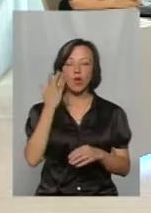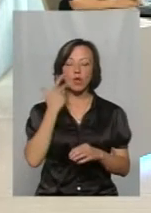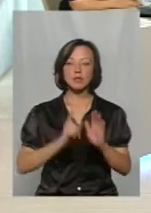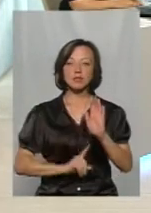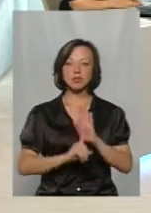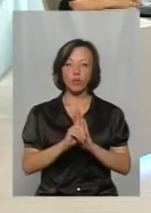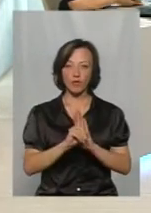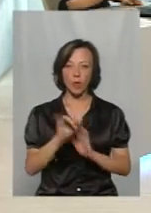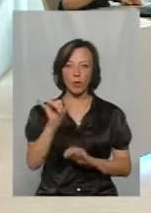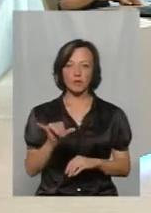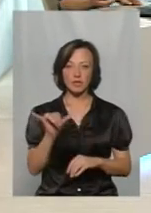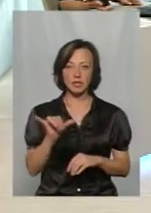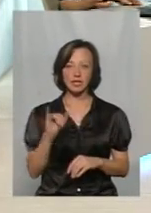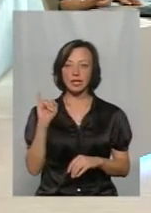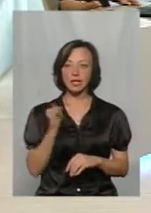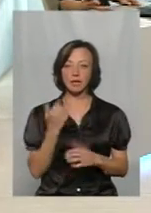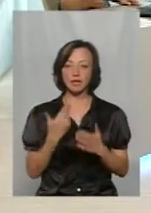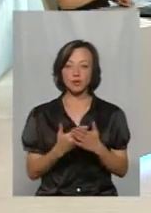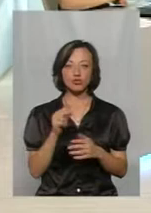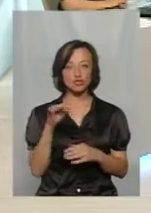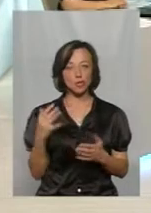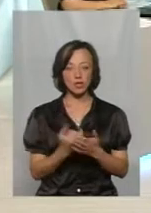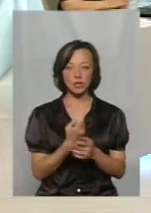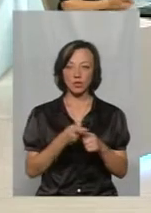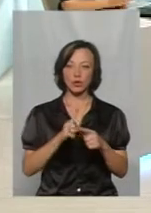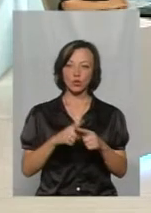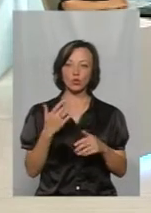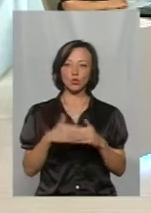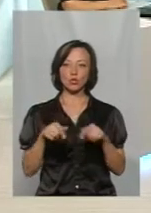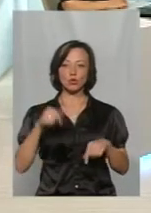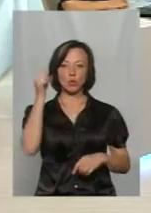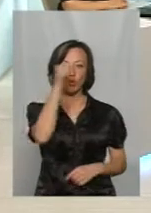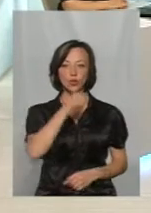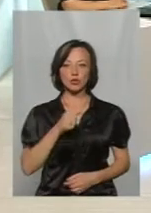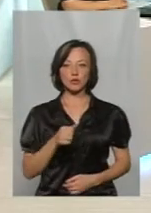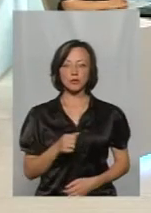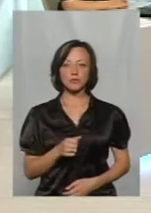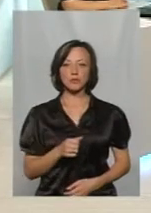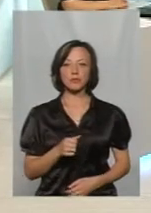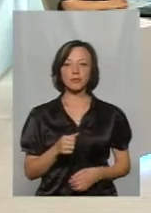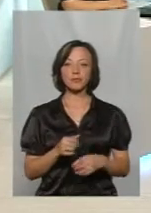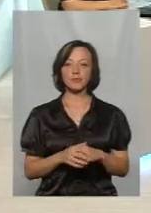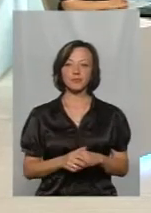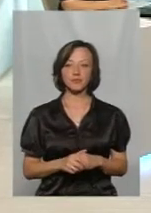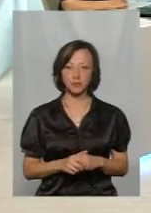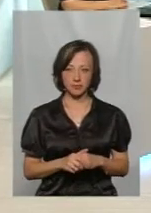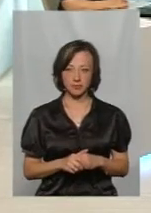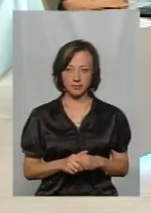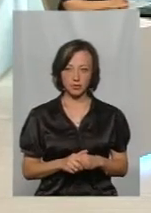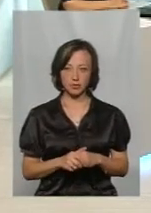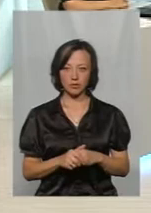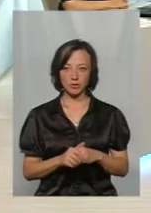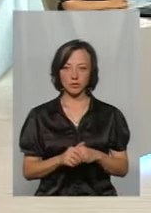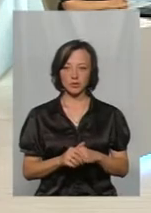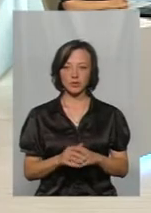започатковували університет. І от чи досягли її вже цього річ? Звичайно. Ну, по-перше,